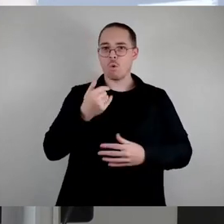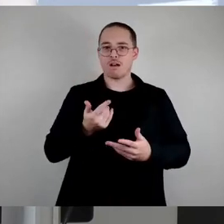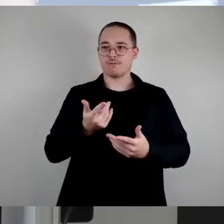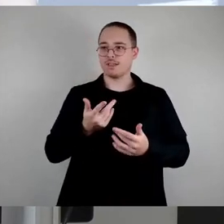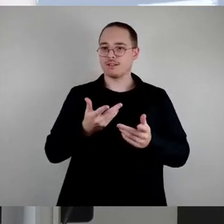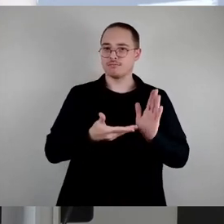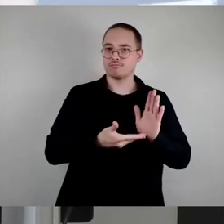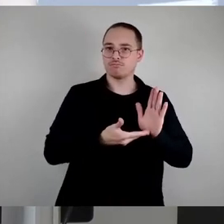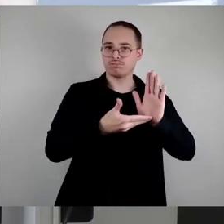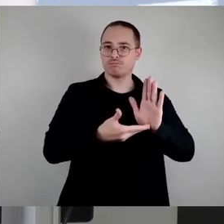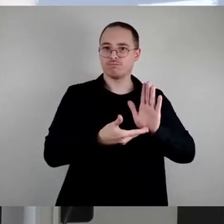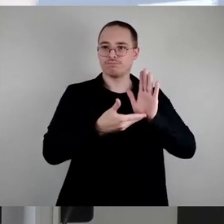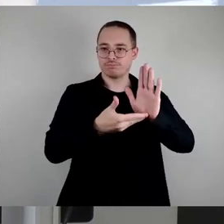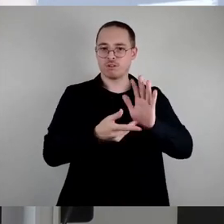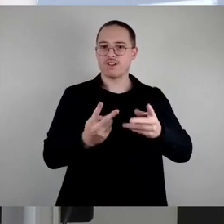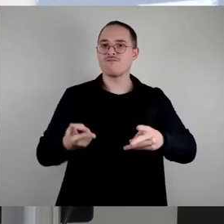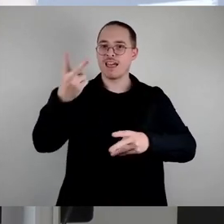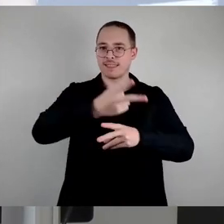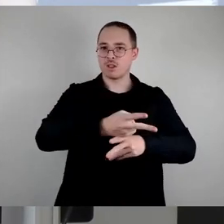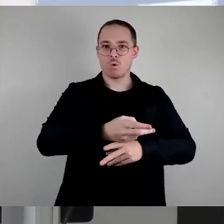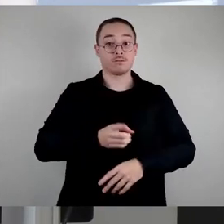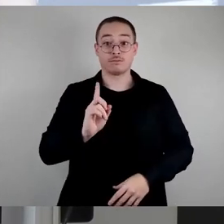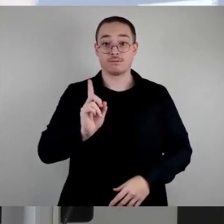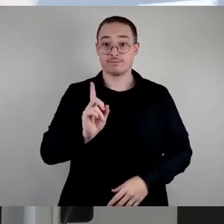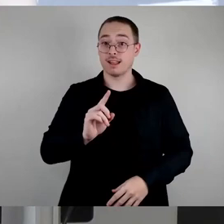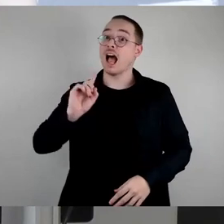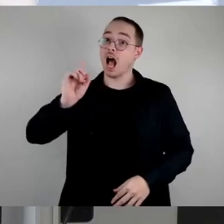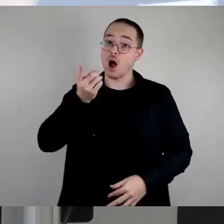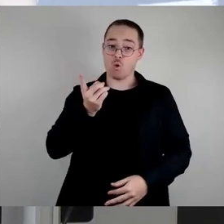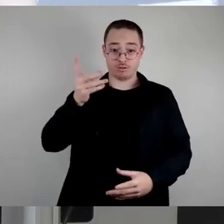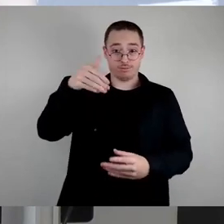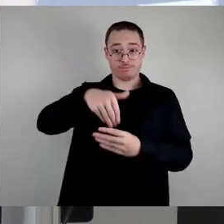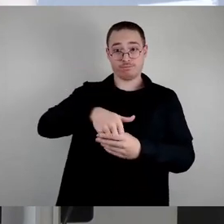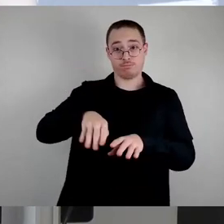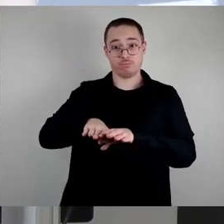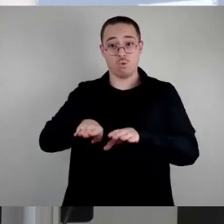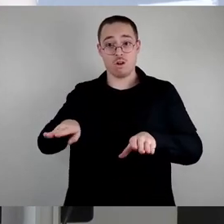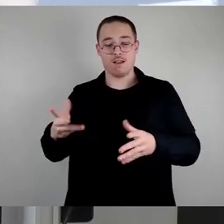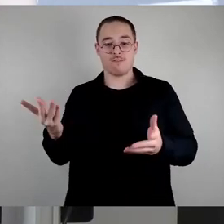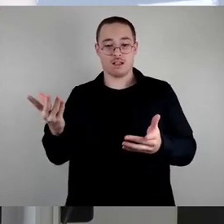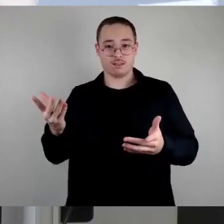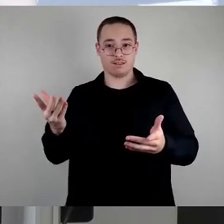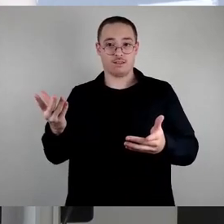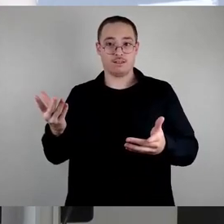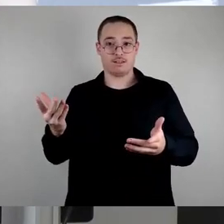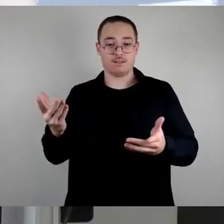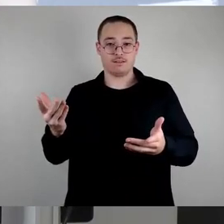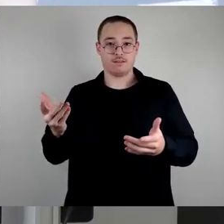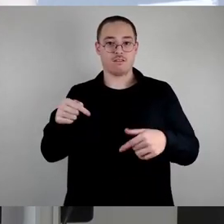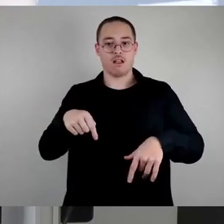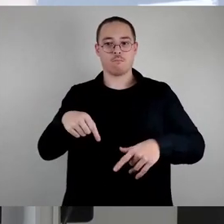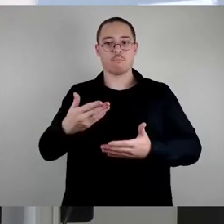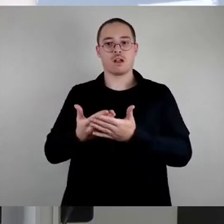sondern Demokratie ist im Wesentlichen in unserem Gemeinwesen so organisiert, dass in den Bereichen, wo Menschen